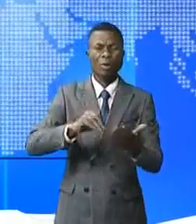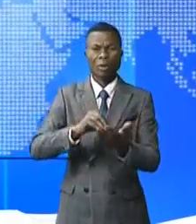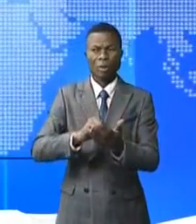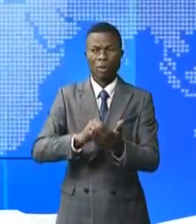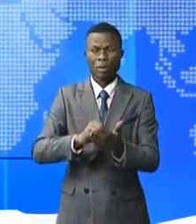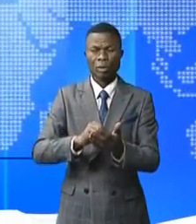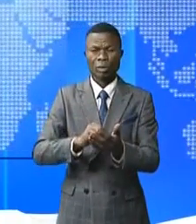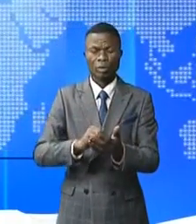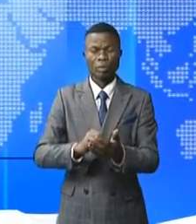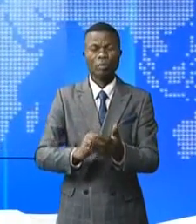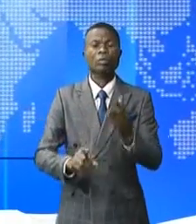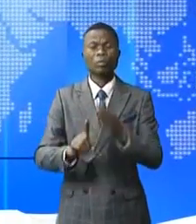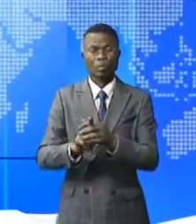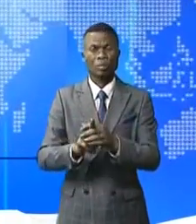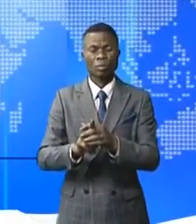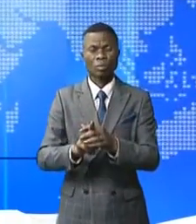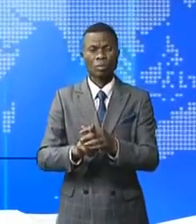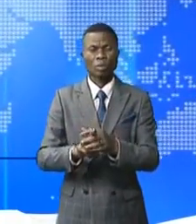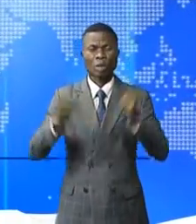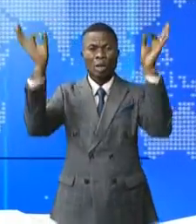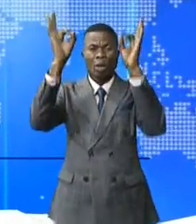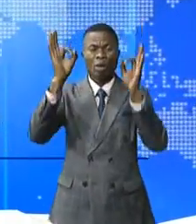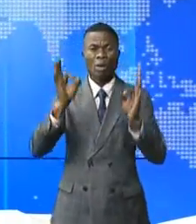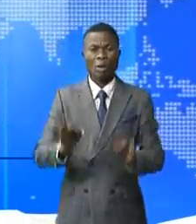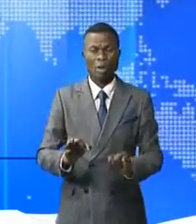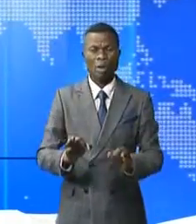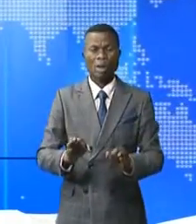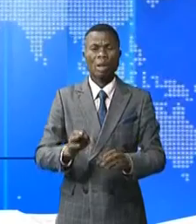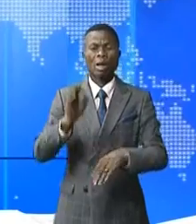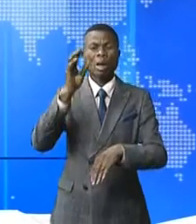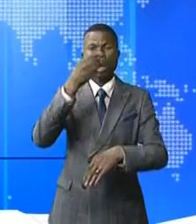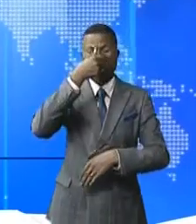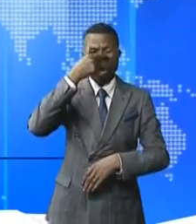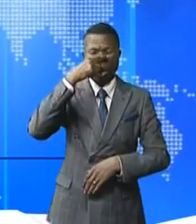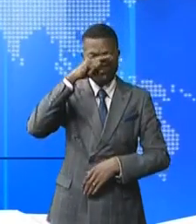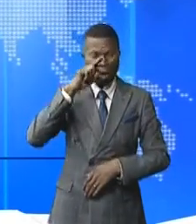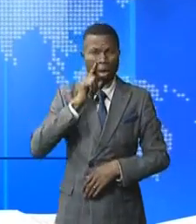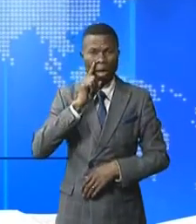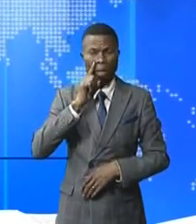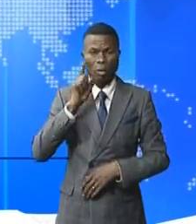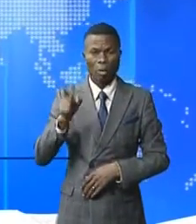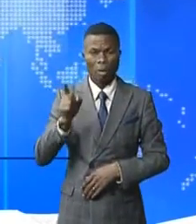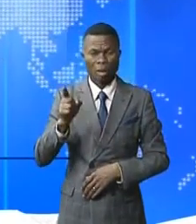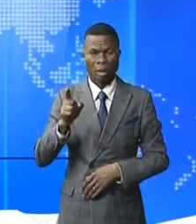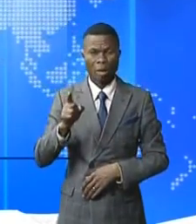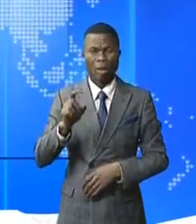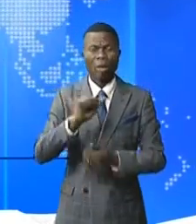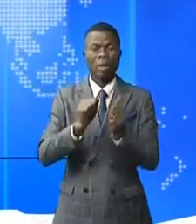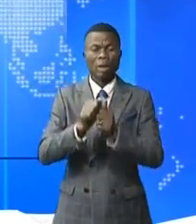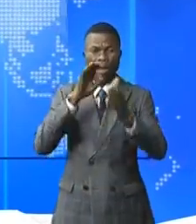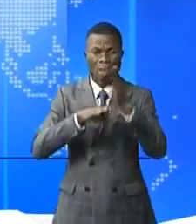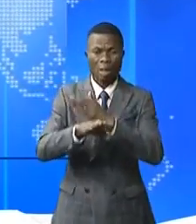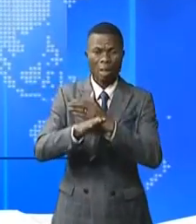Plébricité à l'issue du forum de Libreville au Gabon sur l'intégration